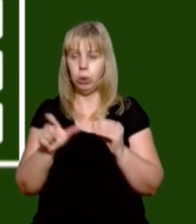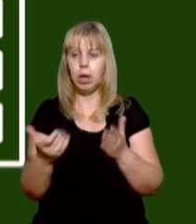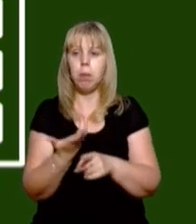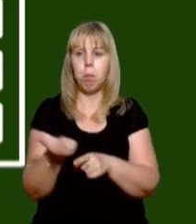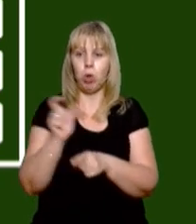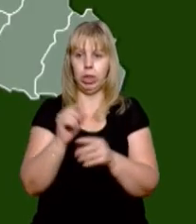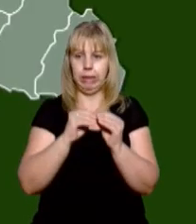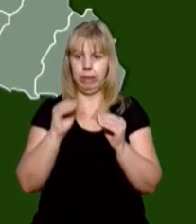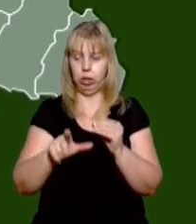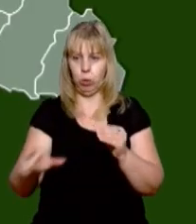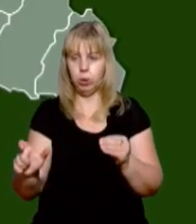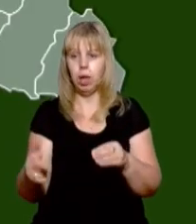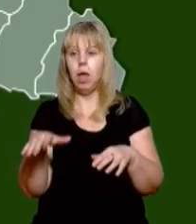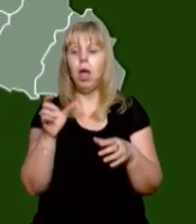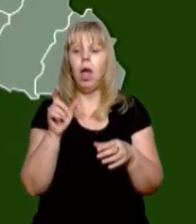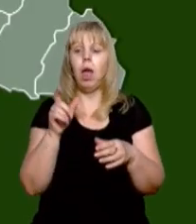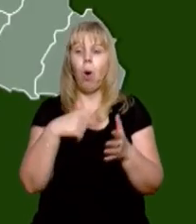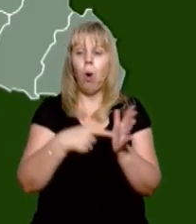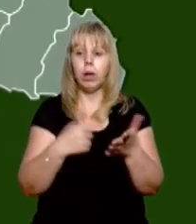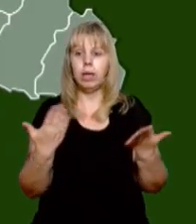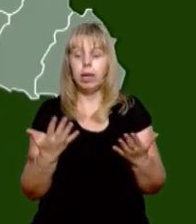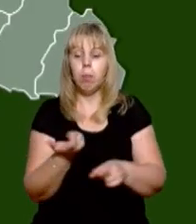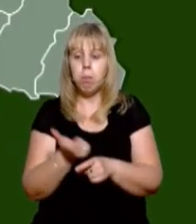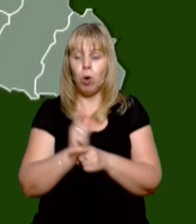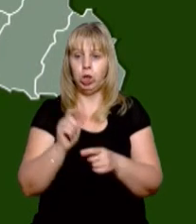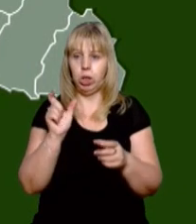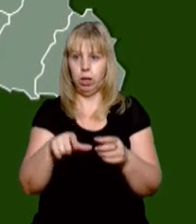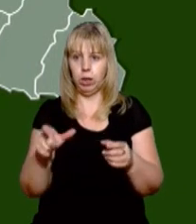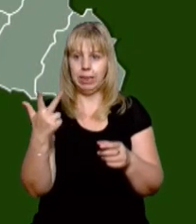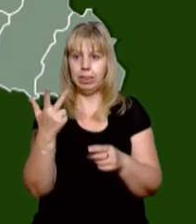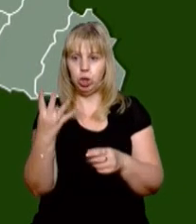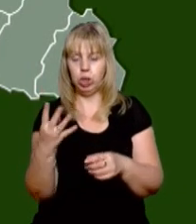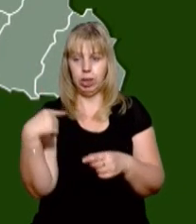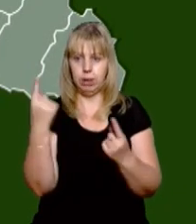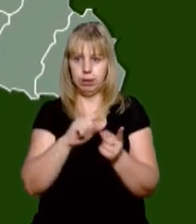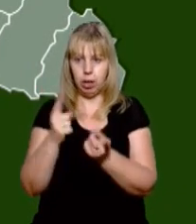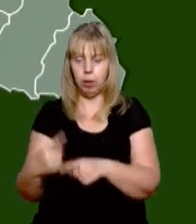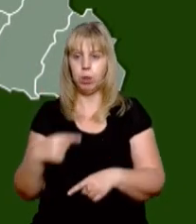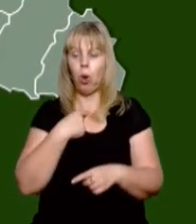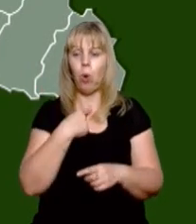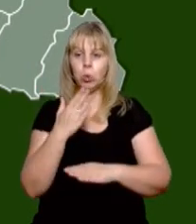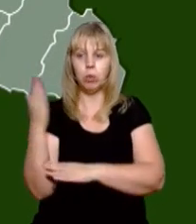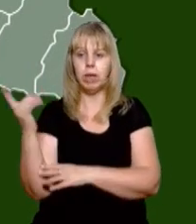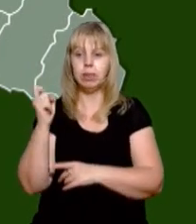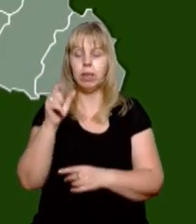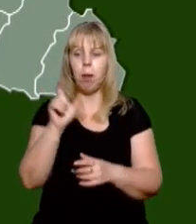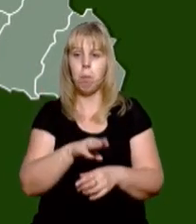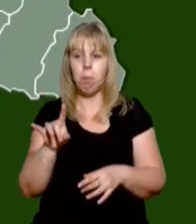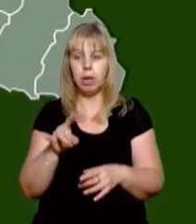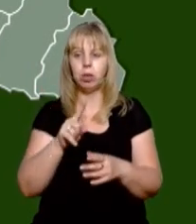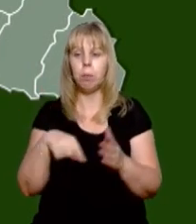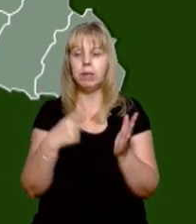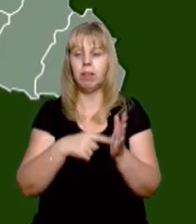10 тисяч людей. Громади, в яких до 10 тисяч виборців, їх 34 на Закарпатті, голосуватимуть за кандидатів до